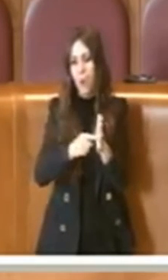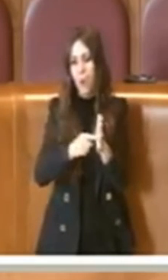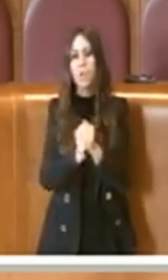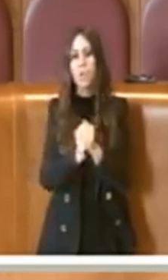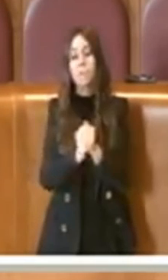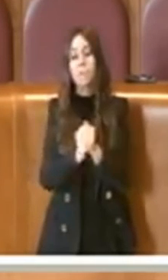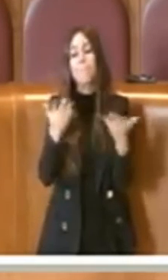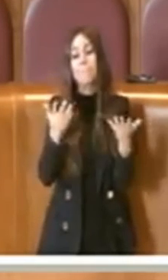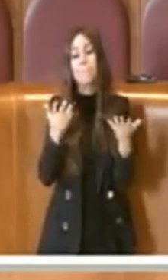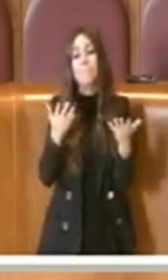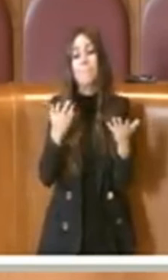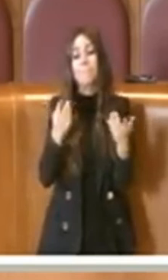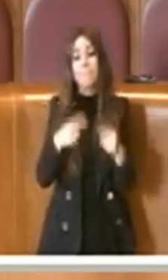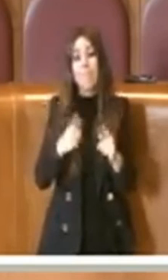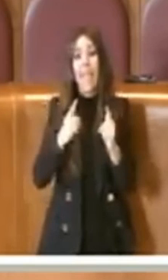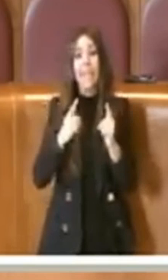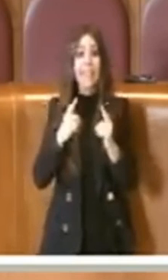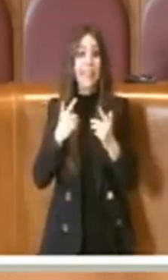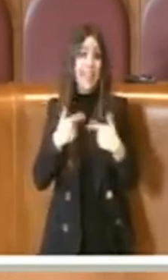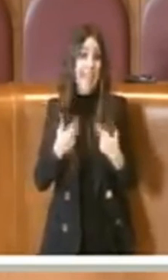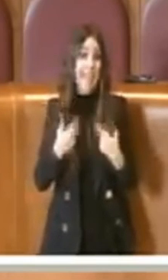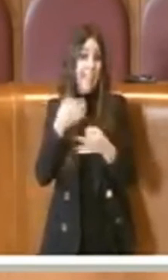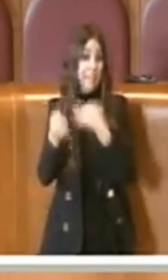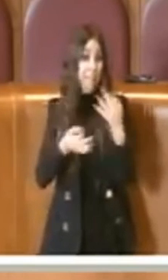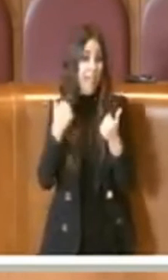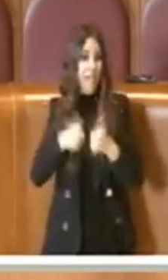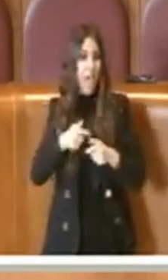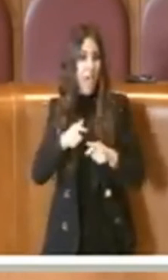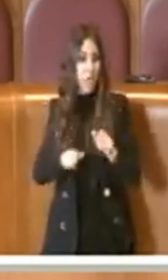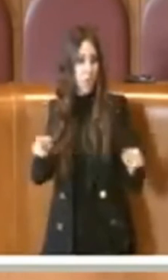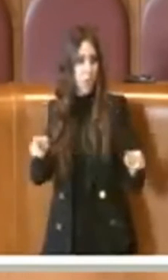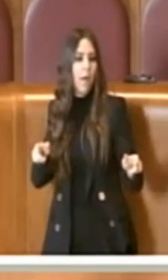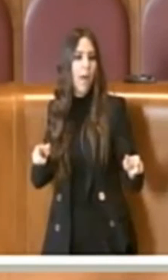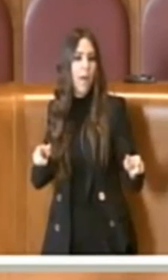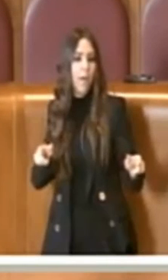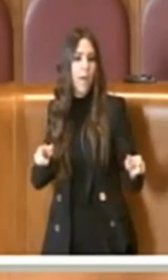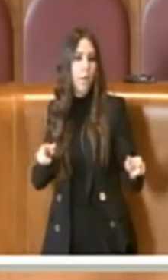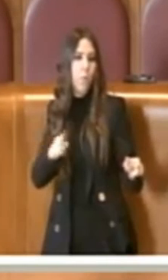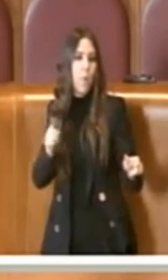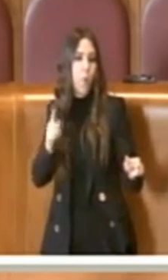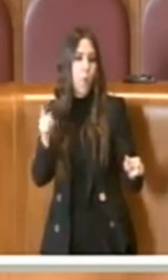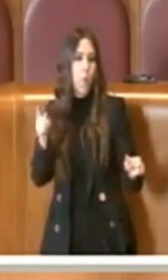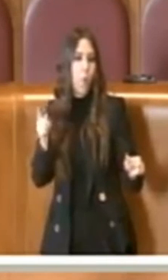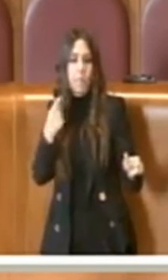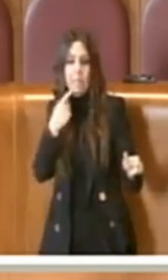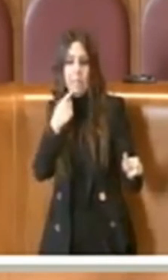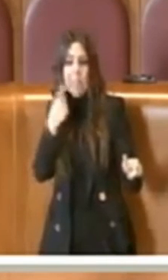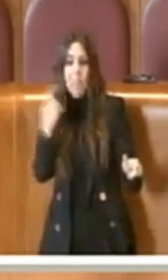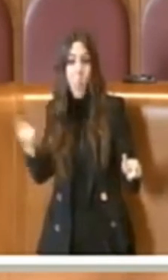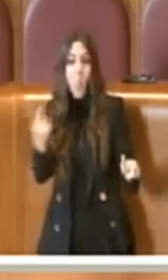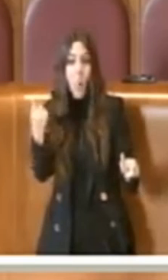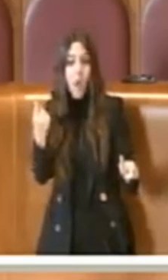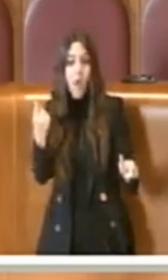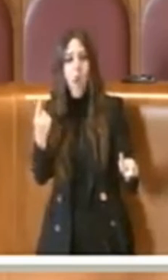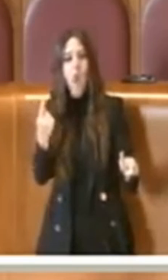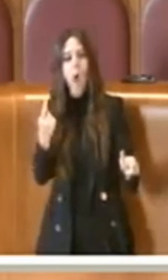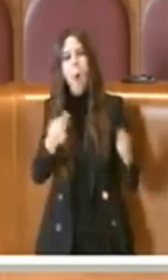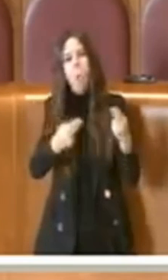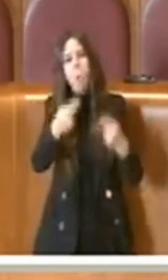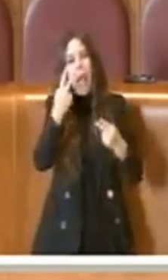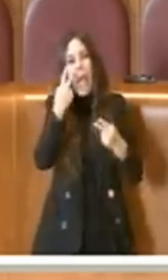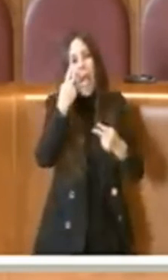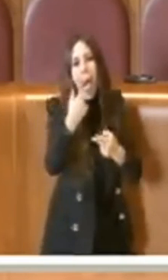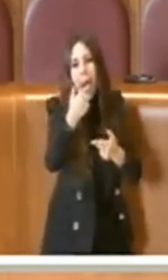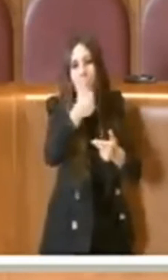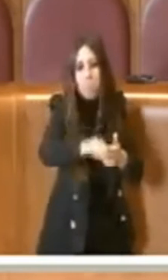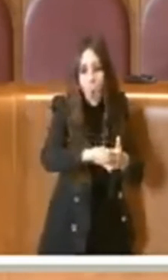spieghiamolo ai cittadini. Quando uno dice boccio il bilancio di previsione perché hanno